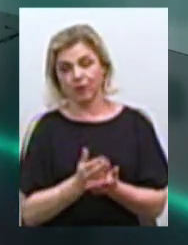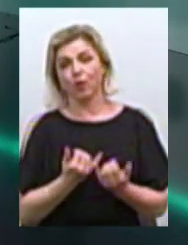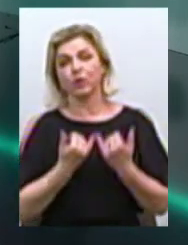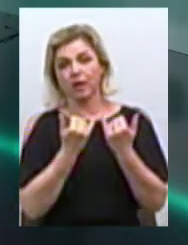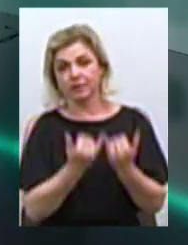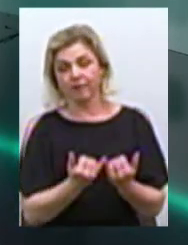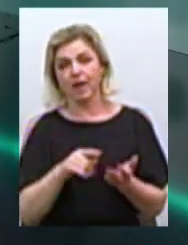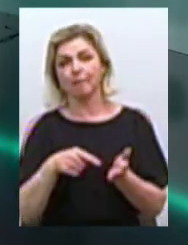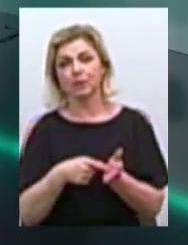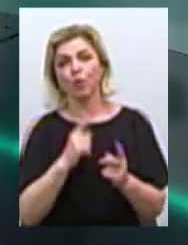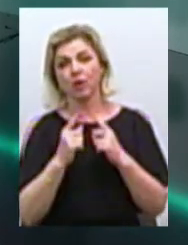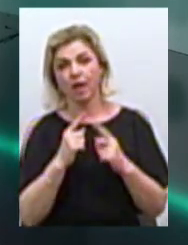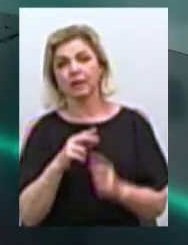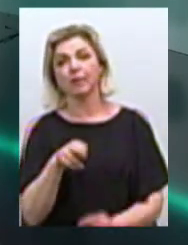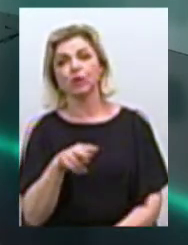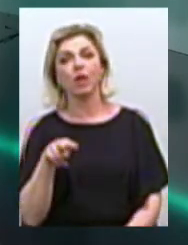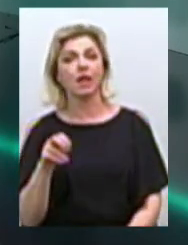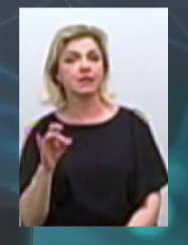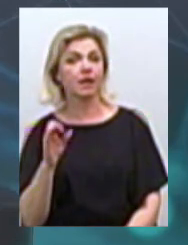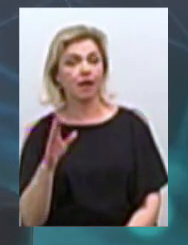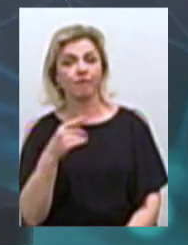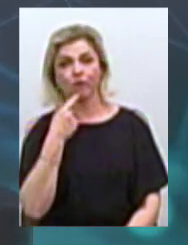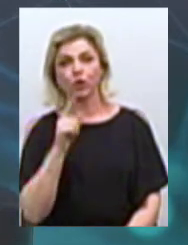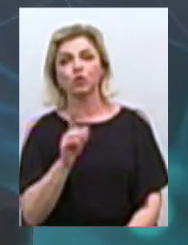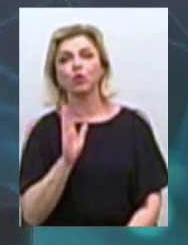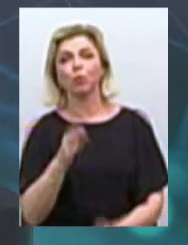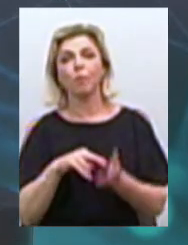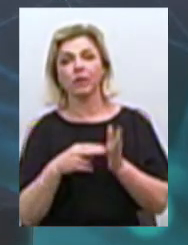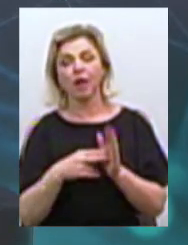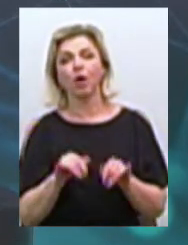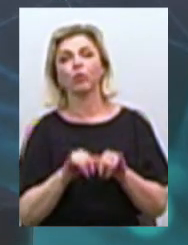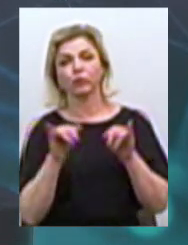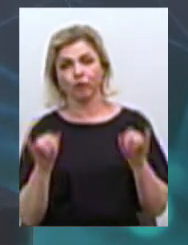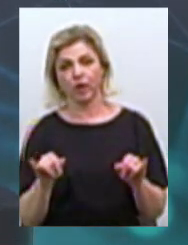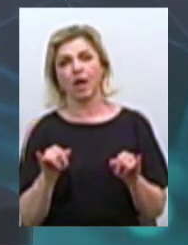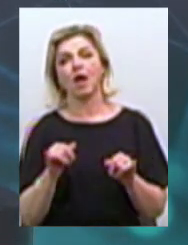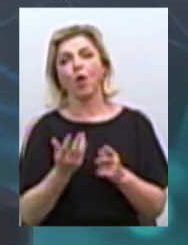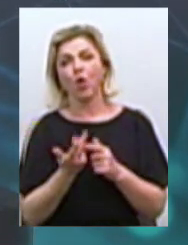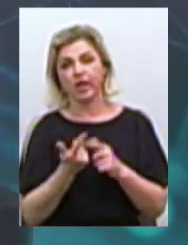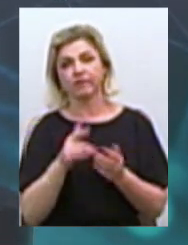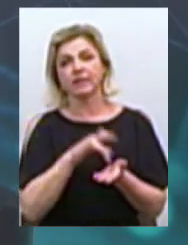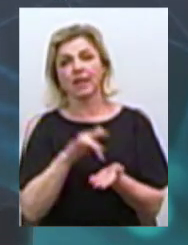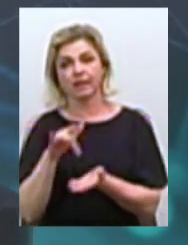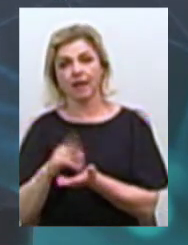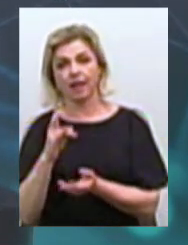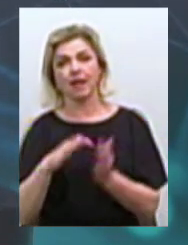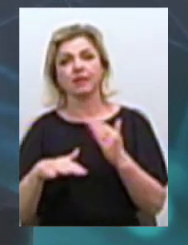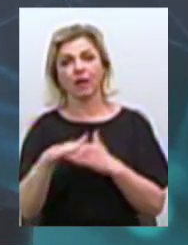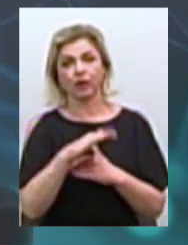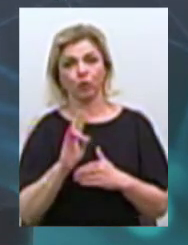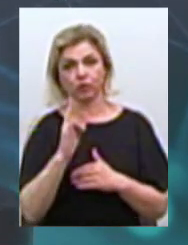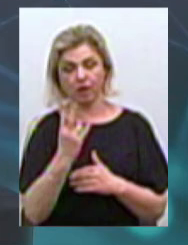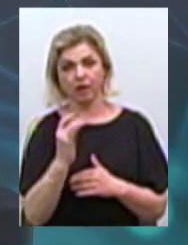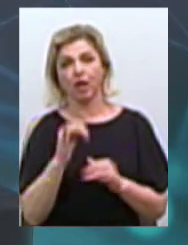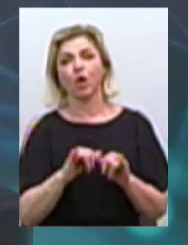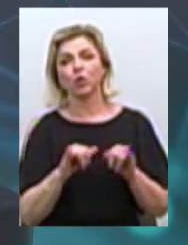міської ради Дмитро Лазарєв зазначив, що планується збільшення кількості центрів на території Миколаєва, а також розширення